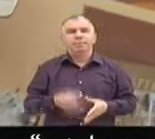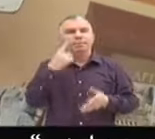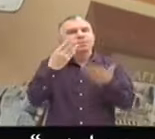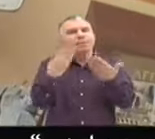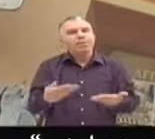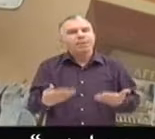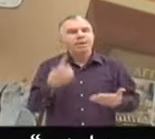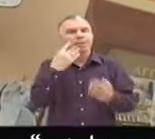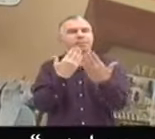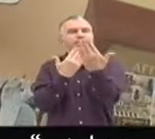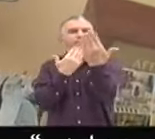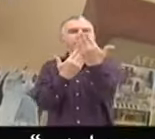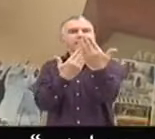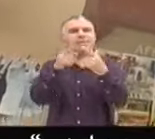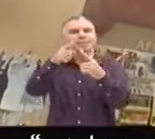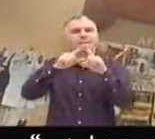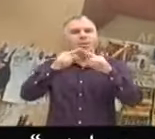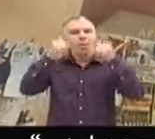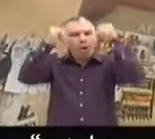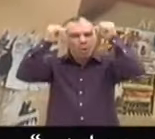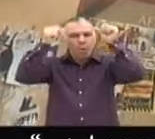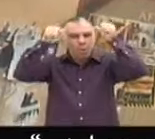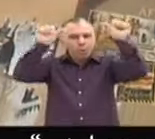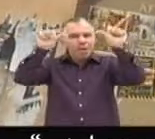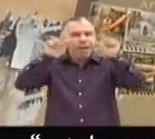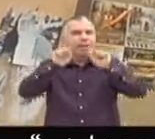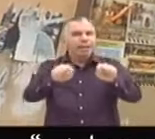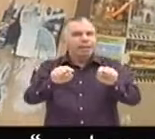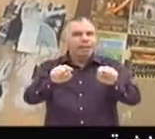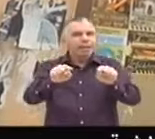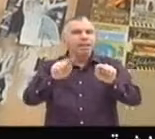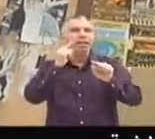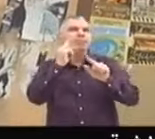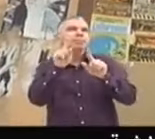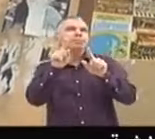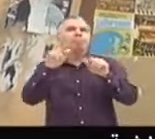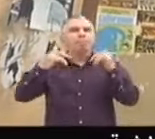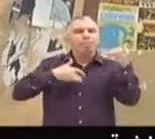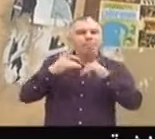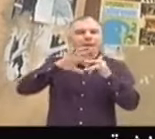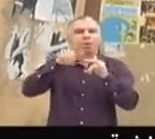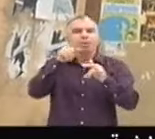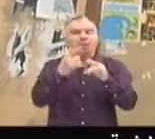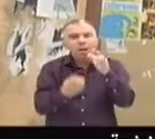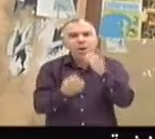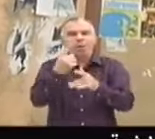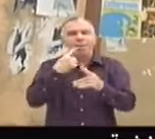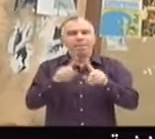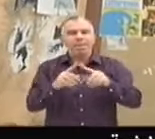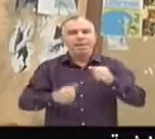Alors ici, nous sommes devant le centre d'action et culture à Georges Brassens. C'est là où j'ai brûlé